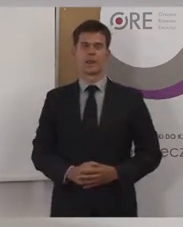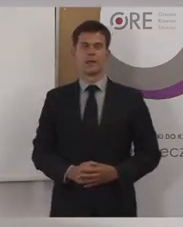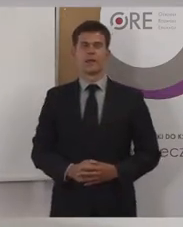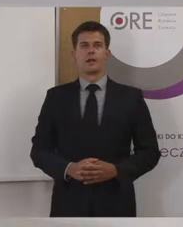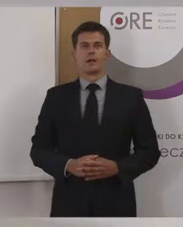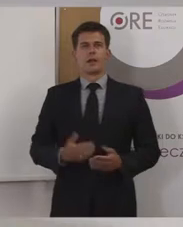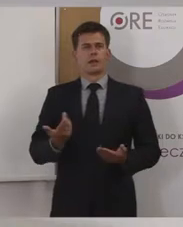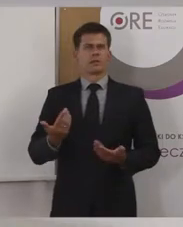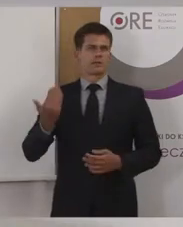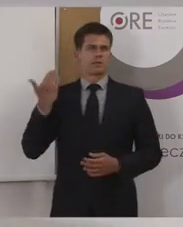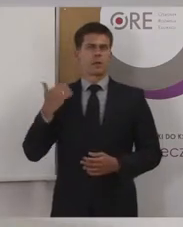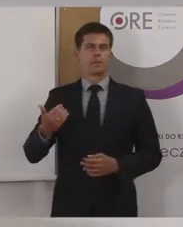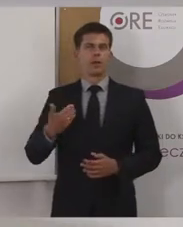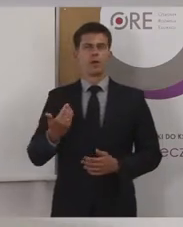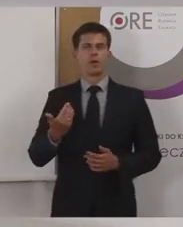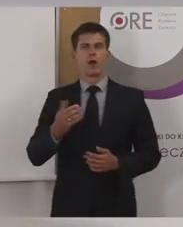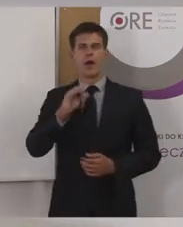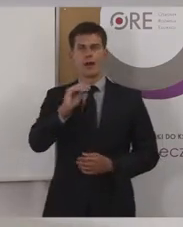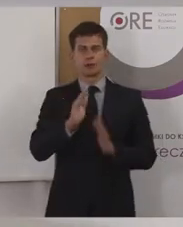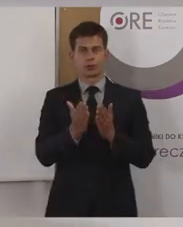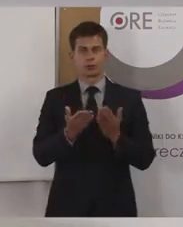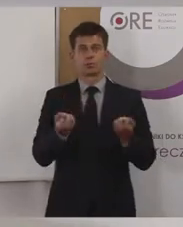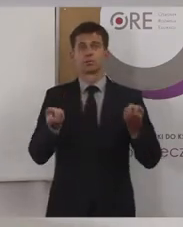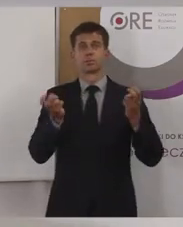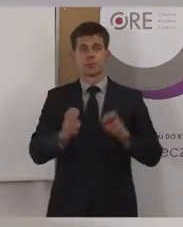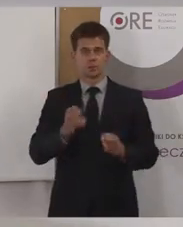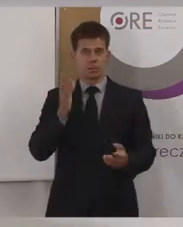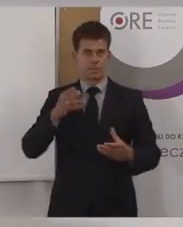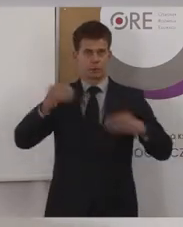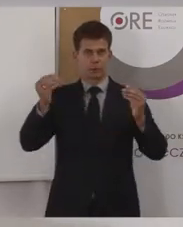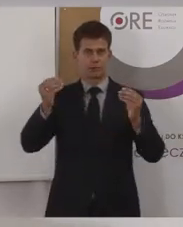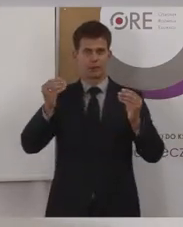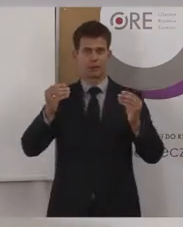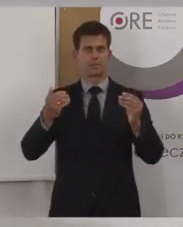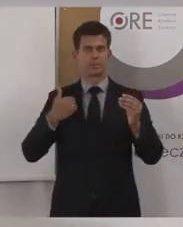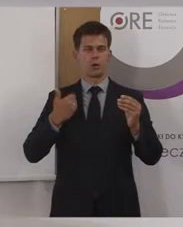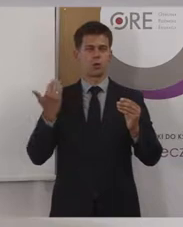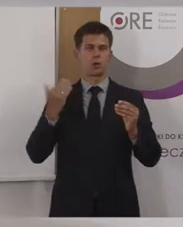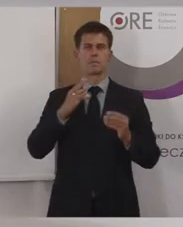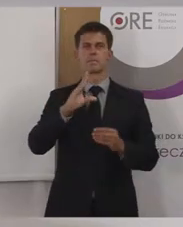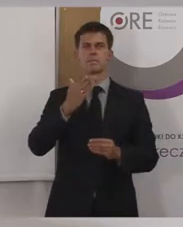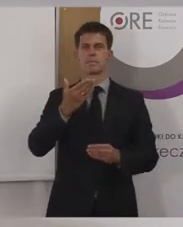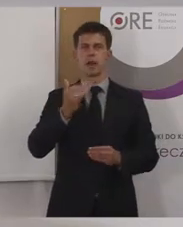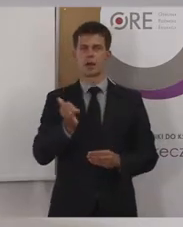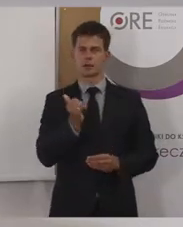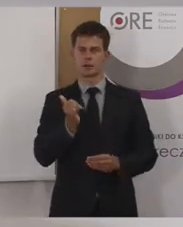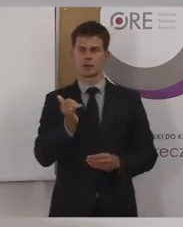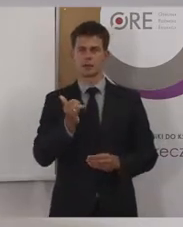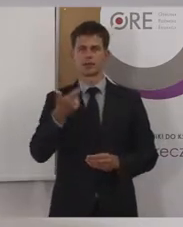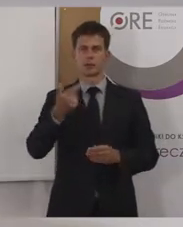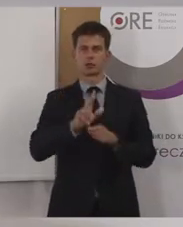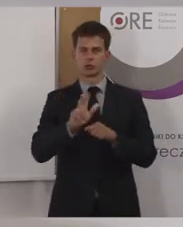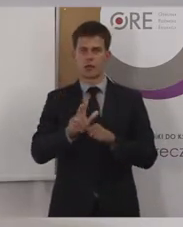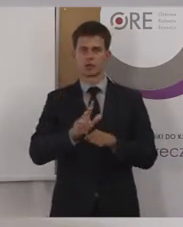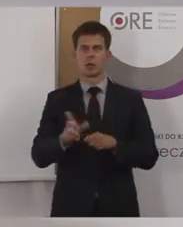Jakiś czas temu jak ten projekt e-podręczniki wystartował, bodajże w maju Ośrodek